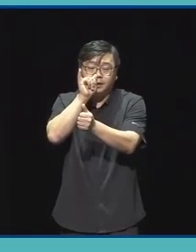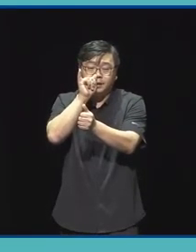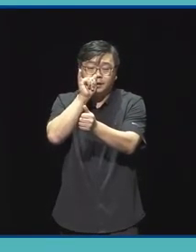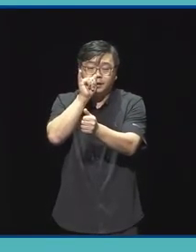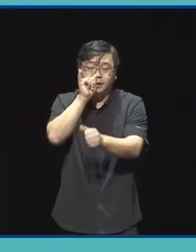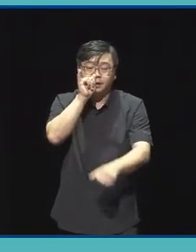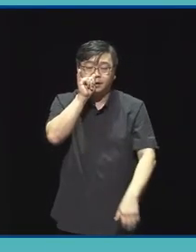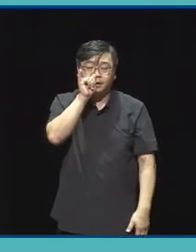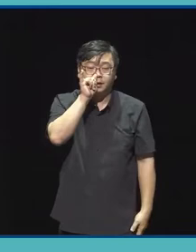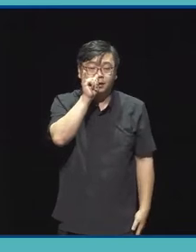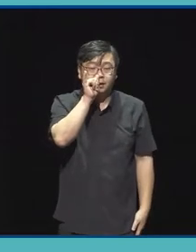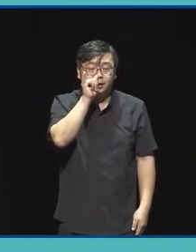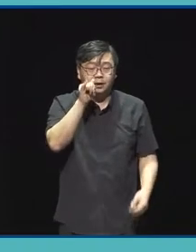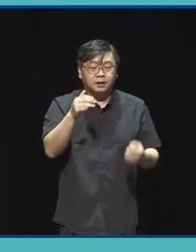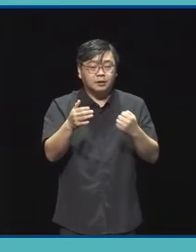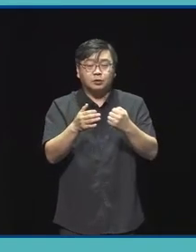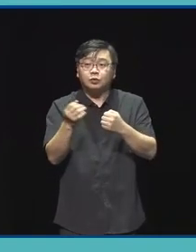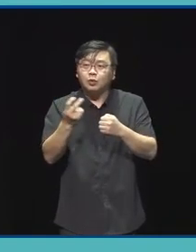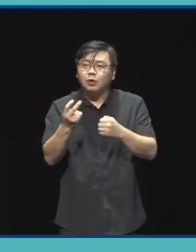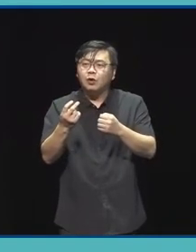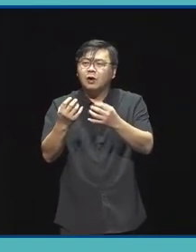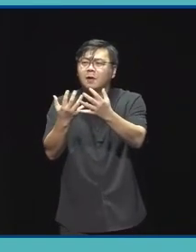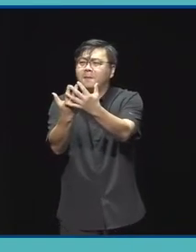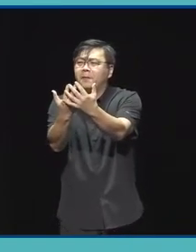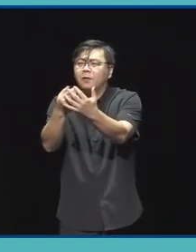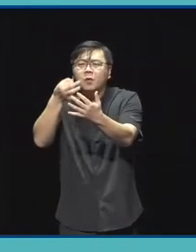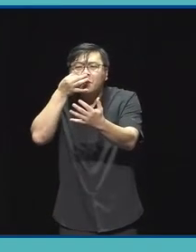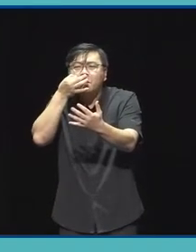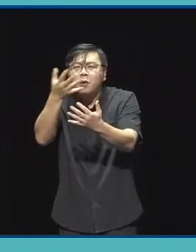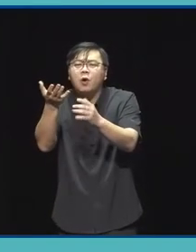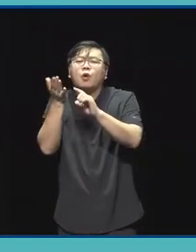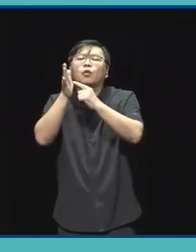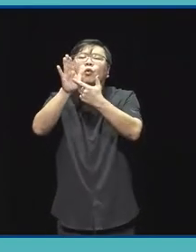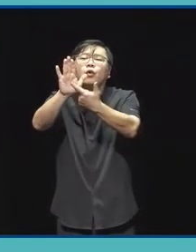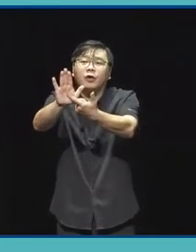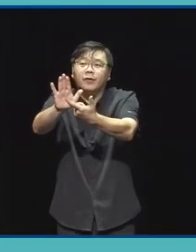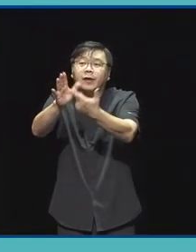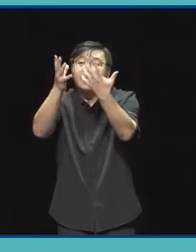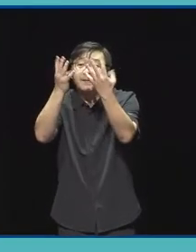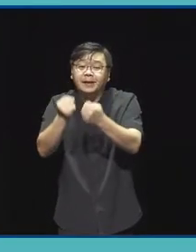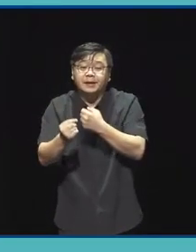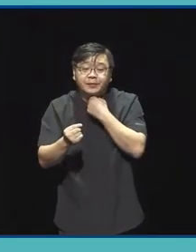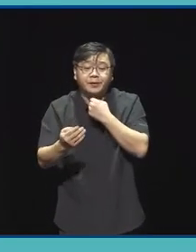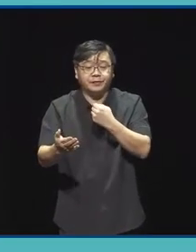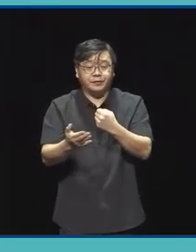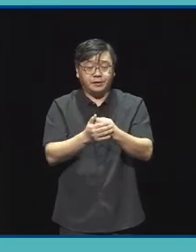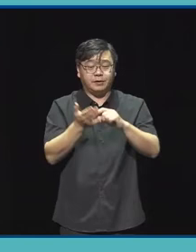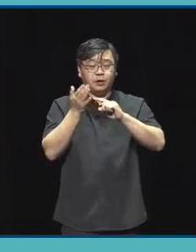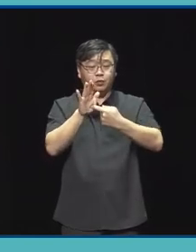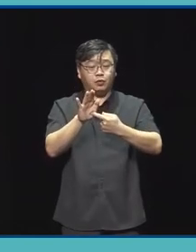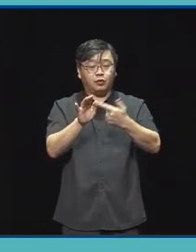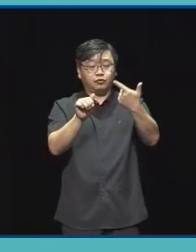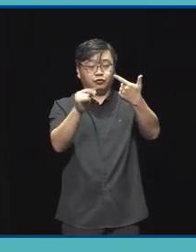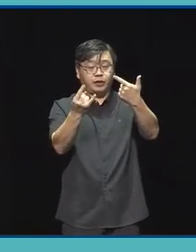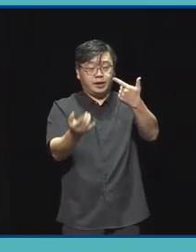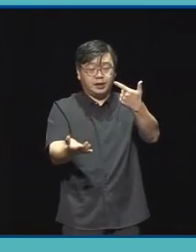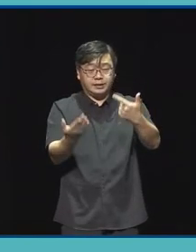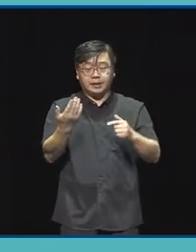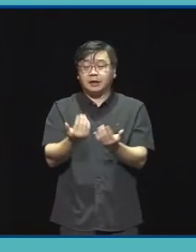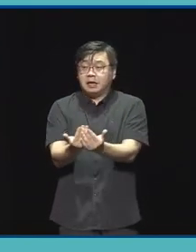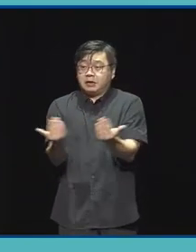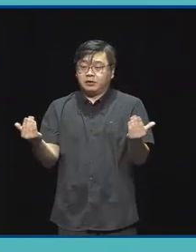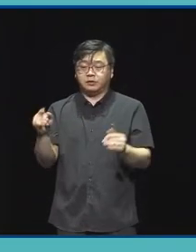좀 더 많은 관객을 만나기 위한 조건으로 공연이 6회 이상, 전시는 10일 이상, 또 이에 준하는 기타 활동들이